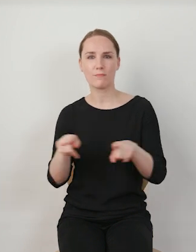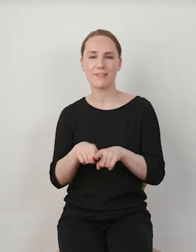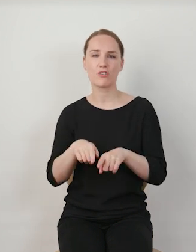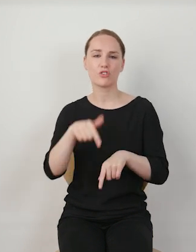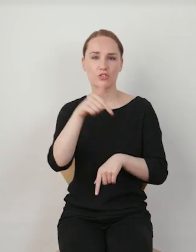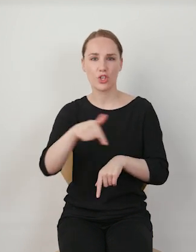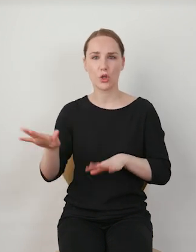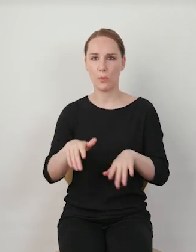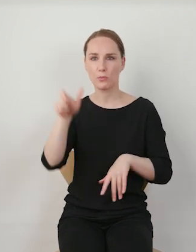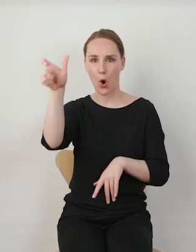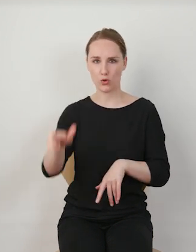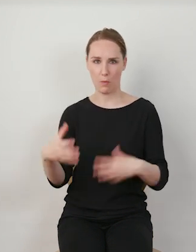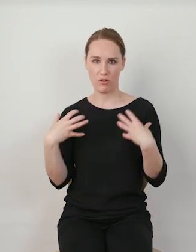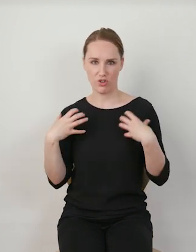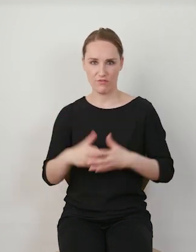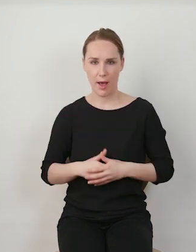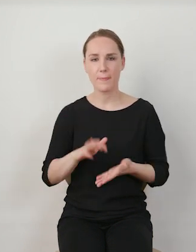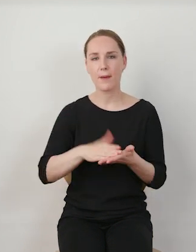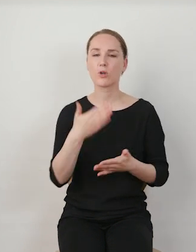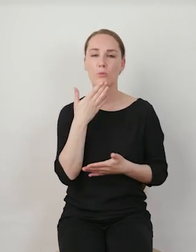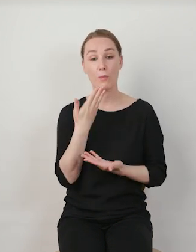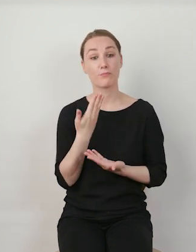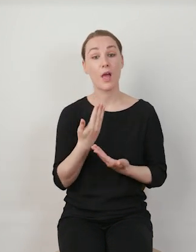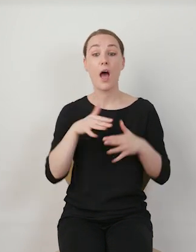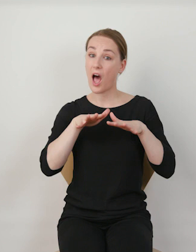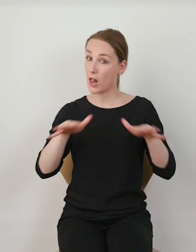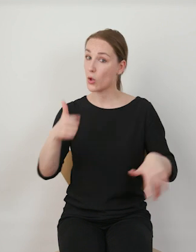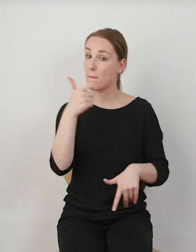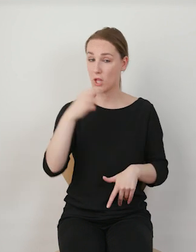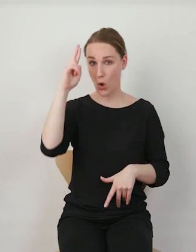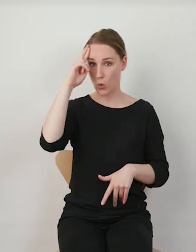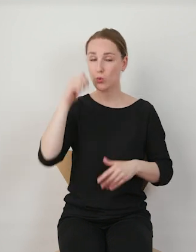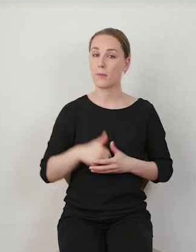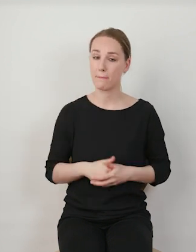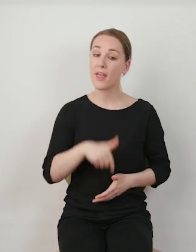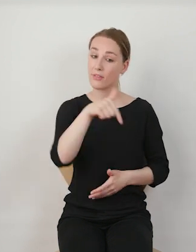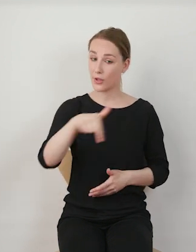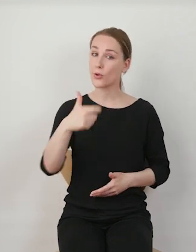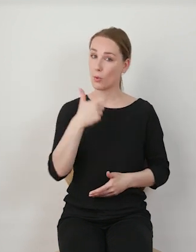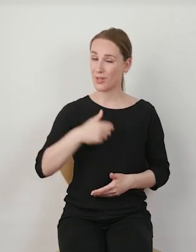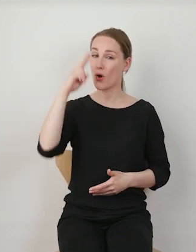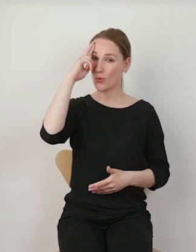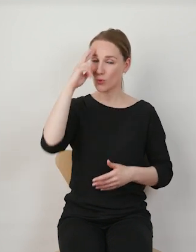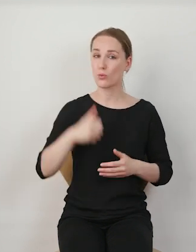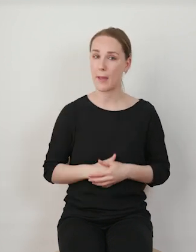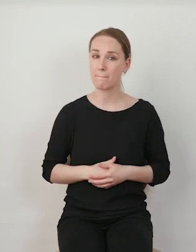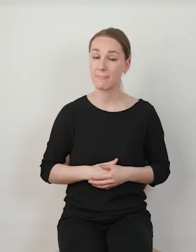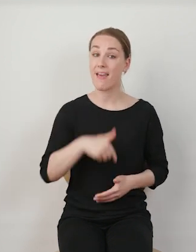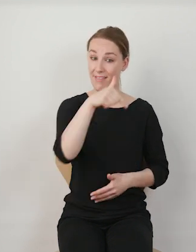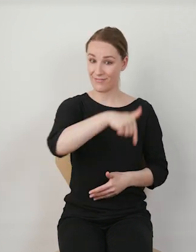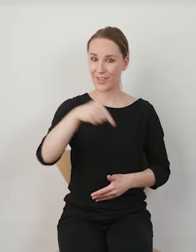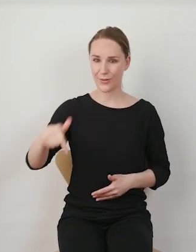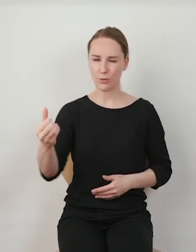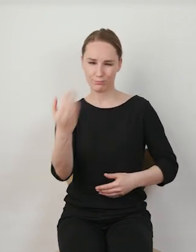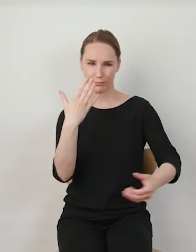TikToka. To znaczy, że mówią na przykład, algorytm mnie rozumie, TikTok mnie rozumie. Podoba mi się to, co TikTok